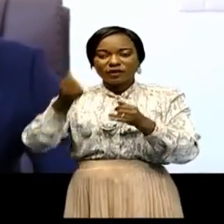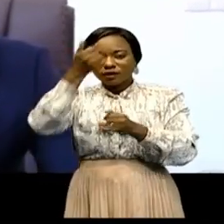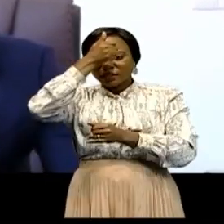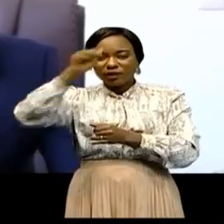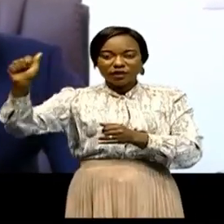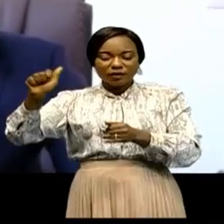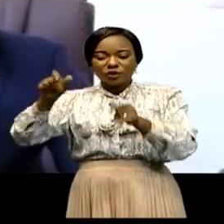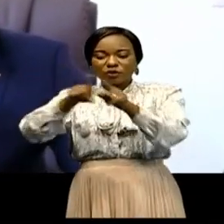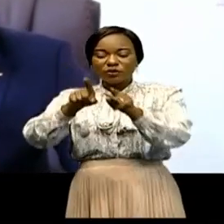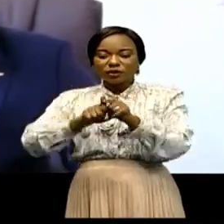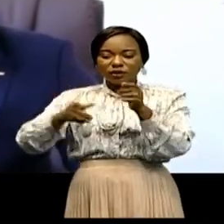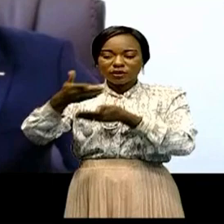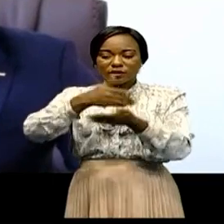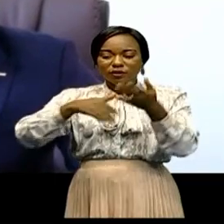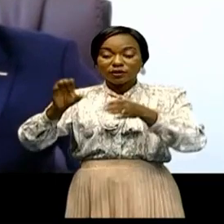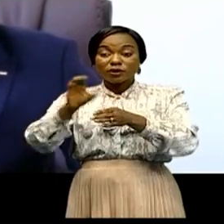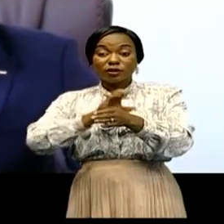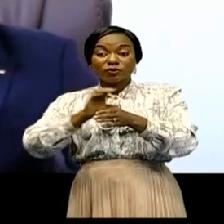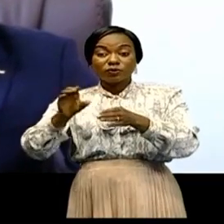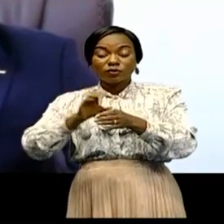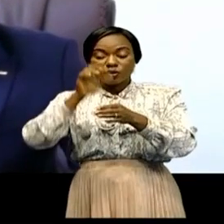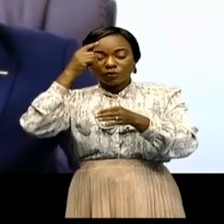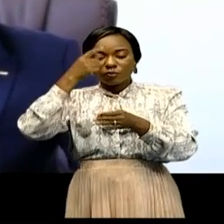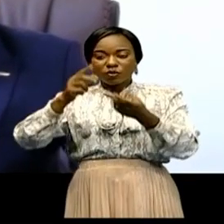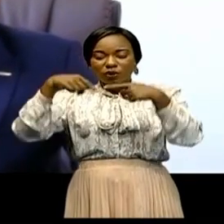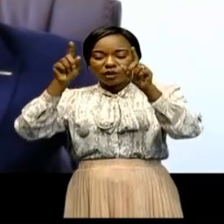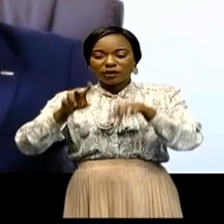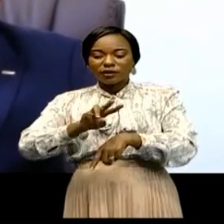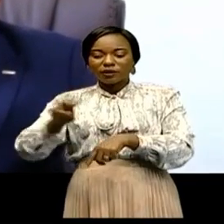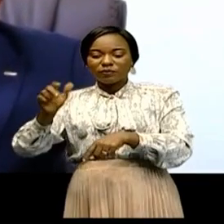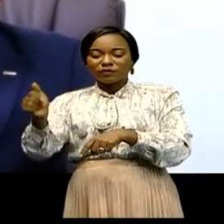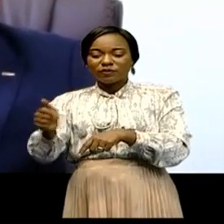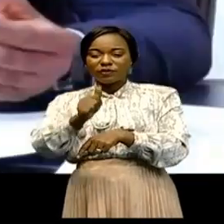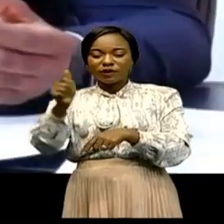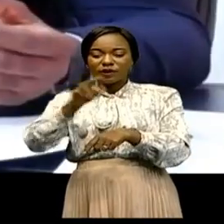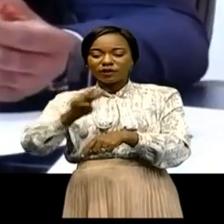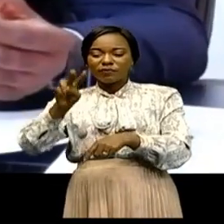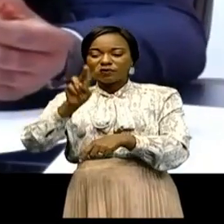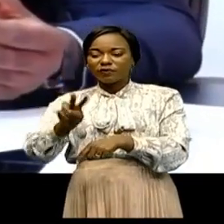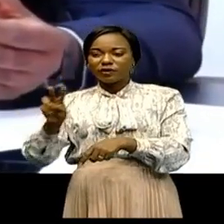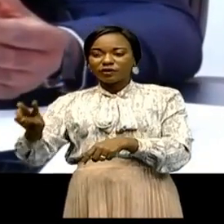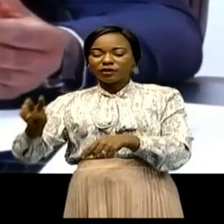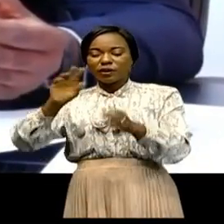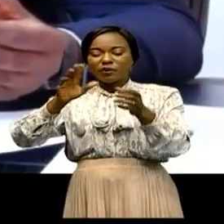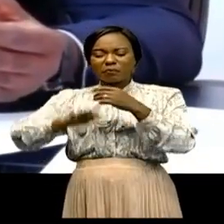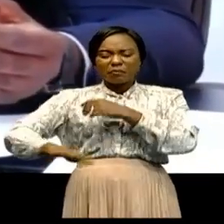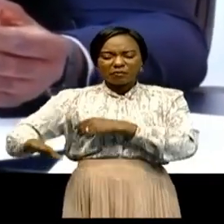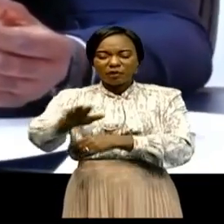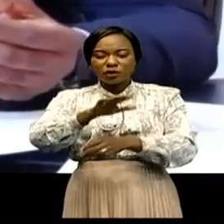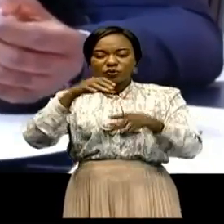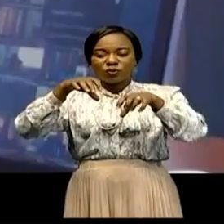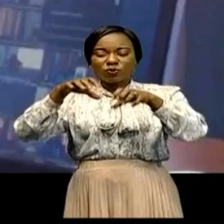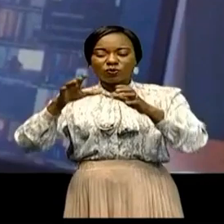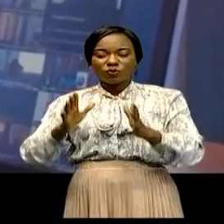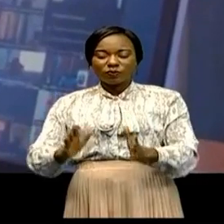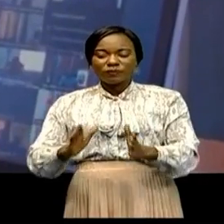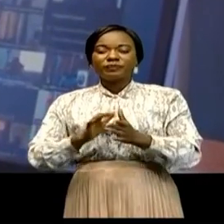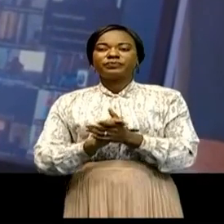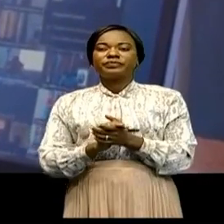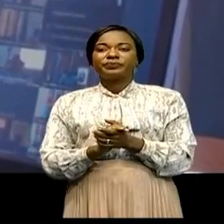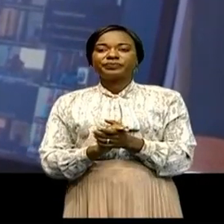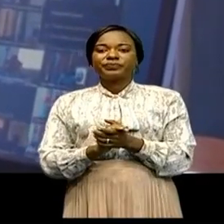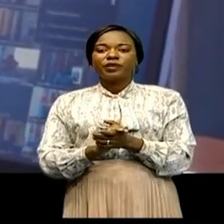la reprise effective de cours pour l'année scolaire 2021-2022 dans toutes les écoles de la République démocratique du Congo.